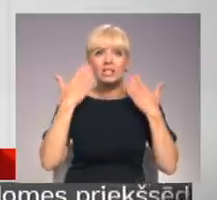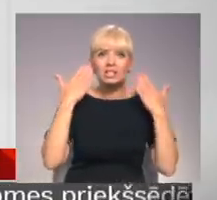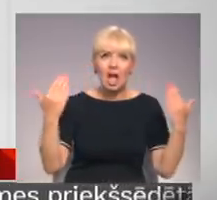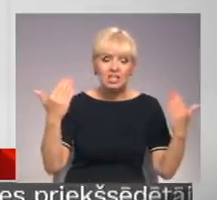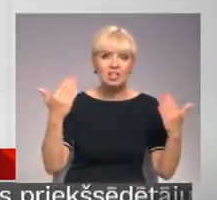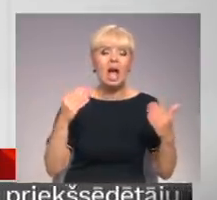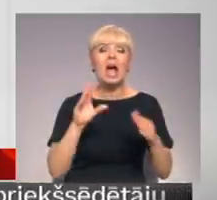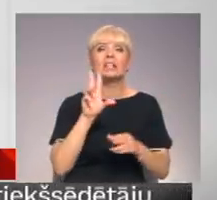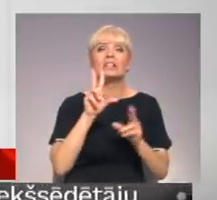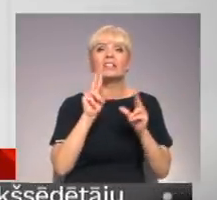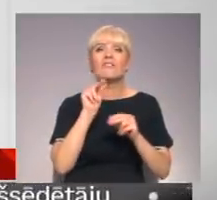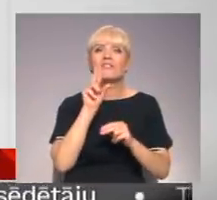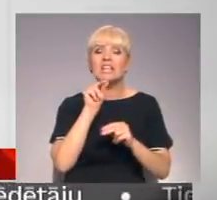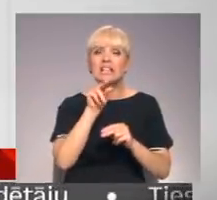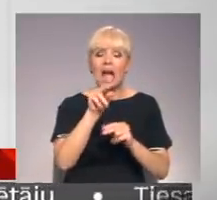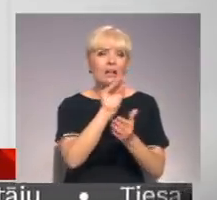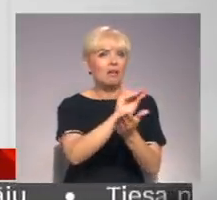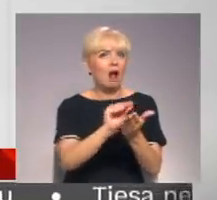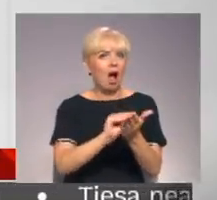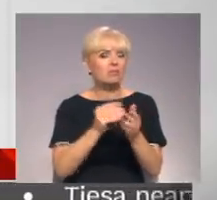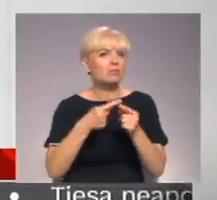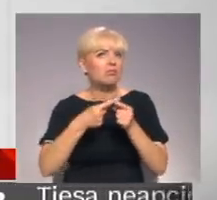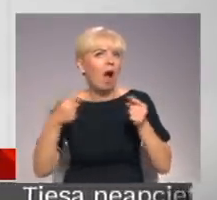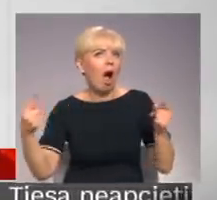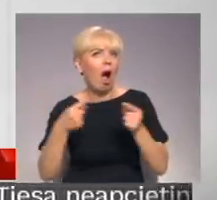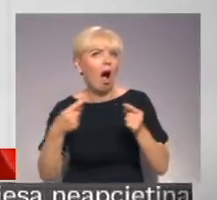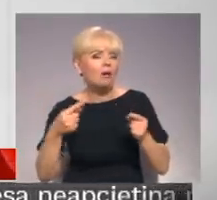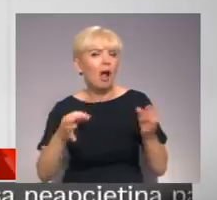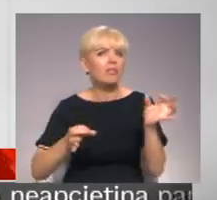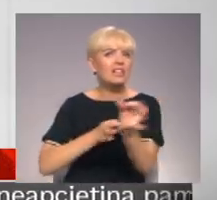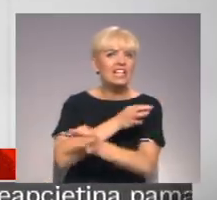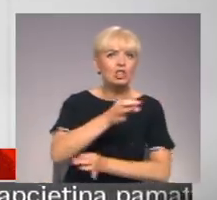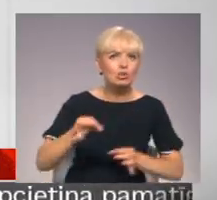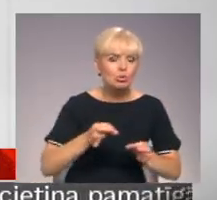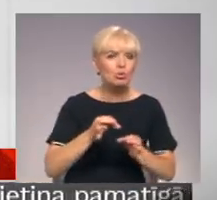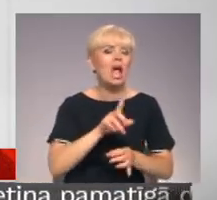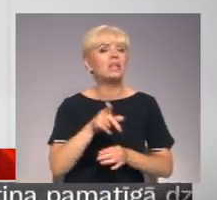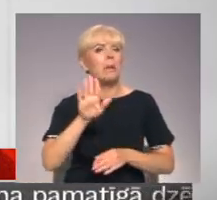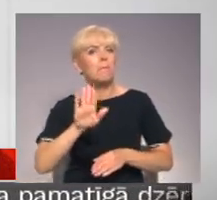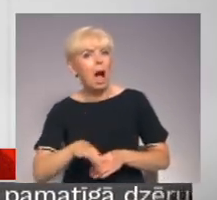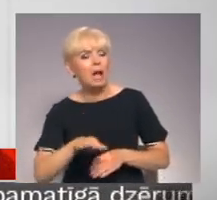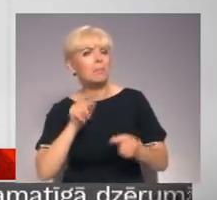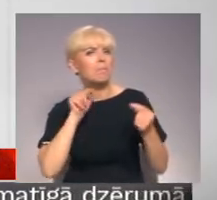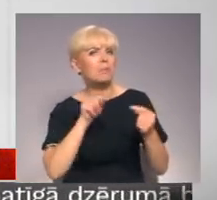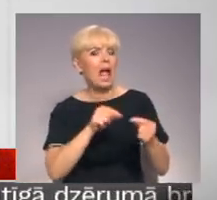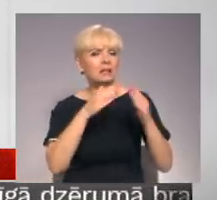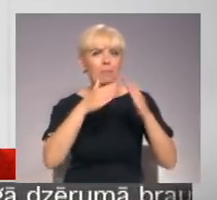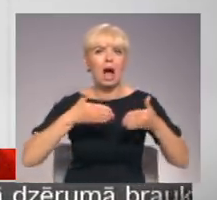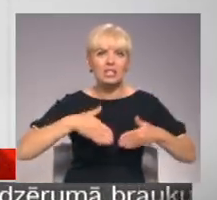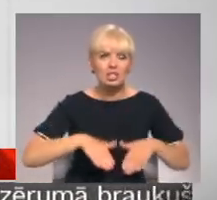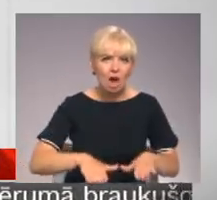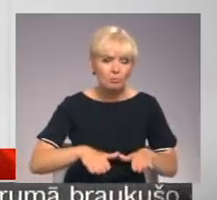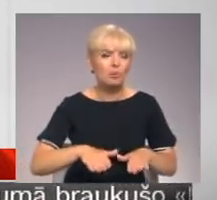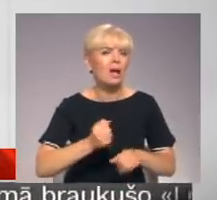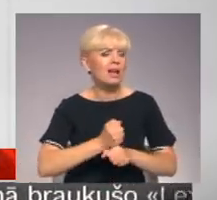Furmeņi ieraksts Twitterī raisījis garu diskusiju, kuras dalībnieki izteikušies gan pār, gan pret mājdzemdībām. Pats ārsts paudis striktu